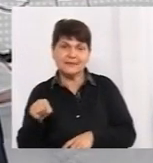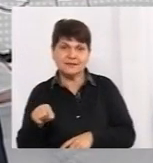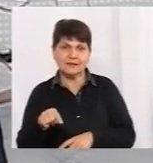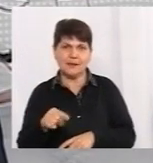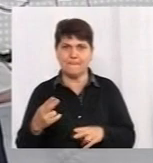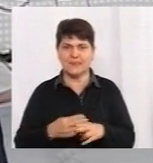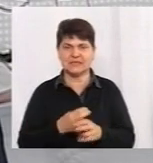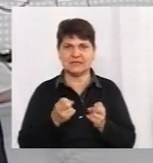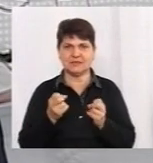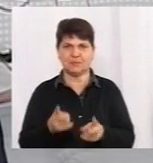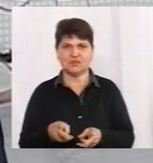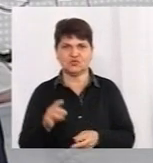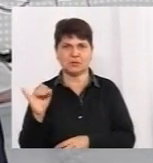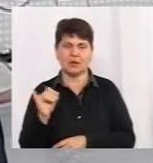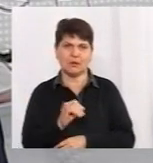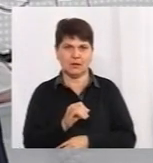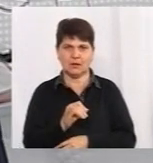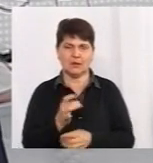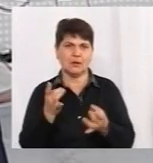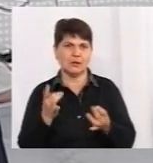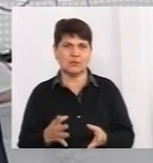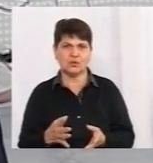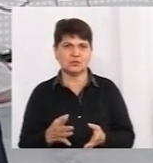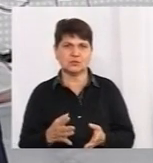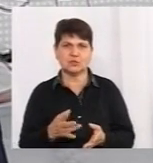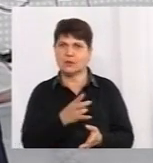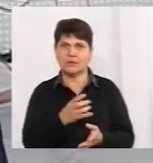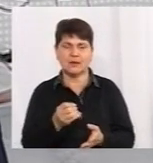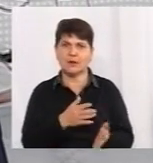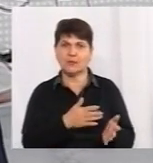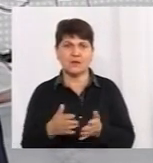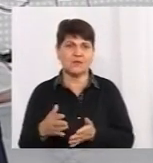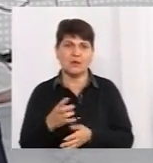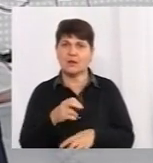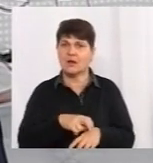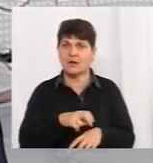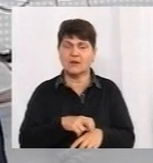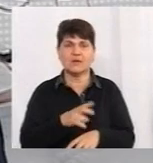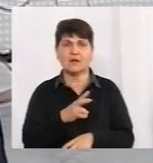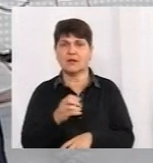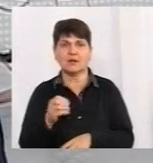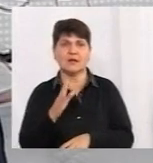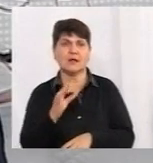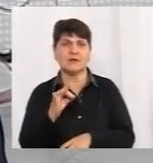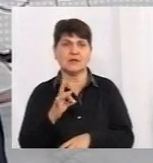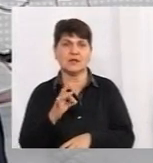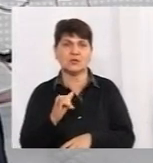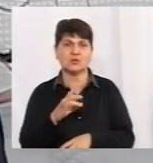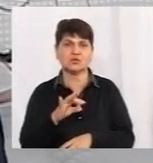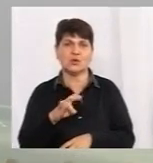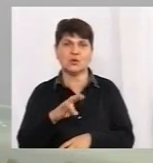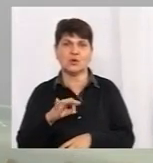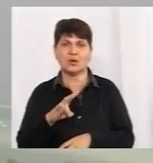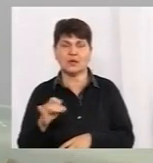небезпечний і просто до нього не підготовлений, ні лікарі, ні вірусологи, ні... І